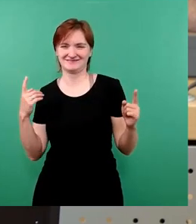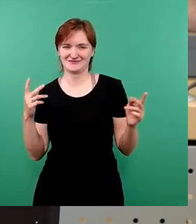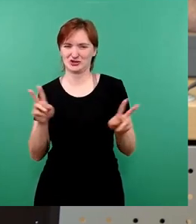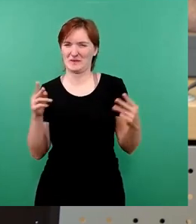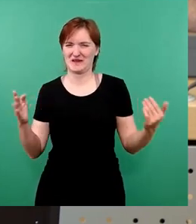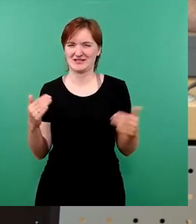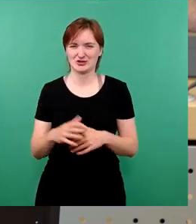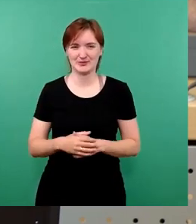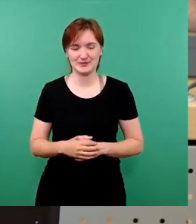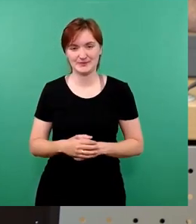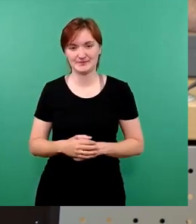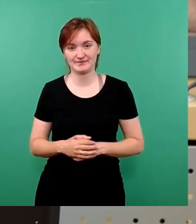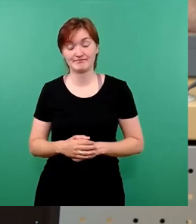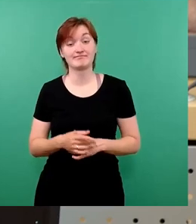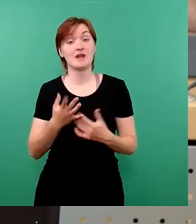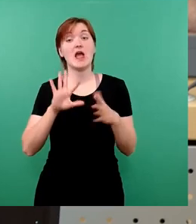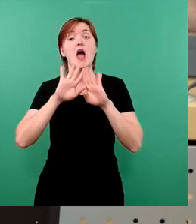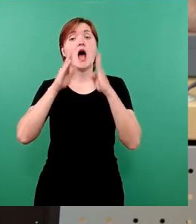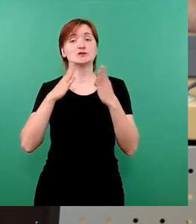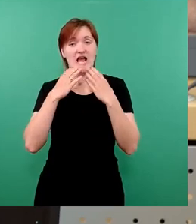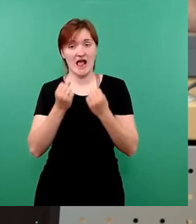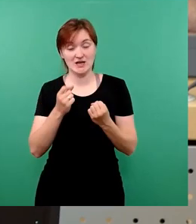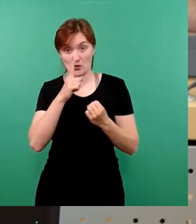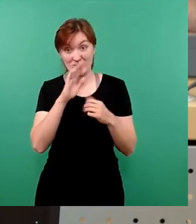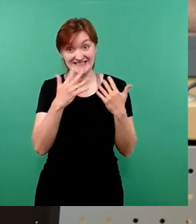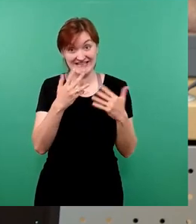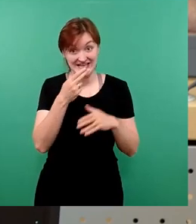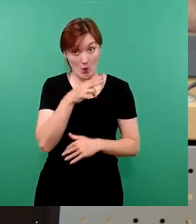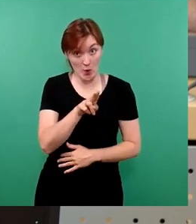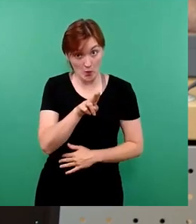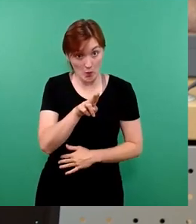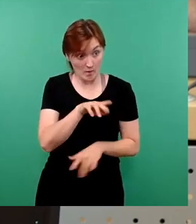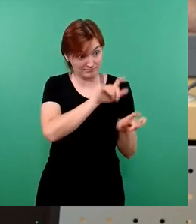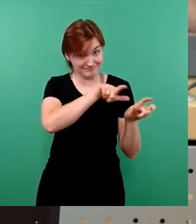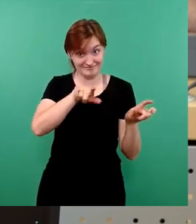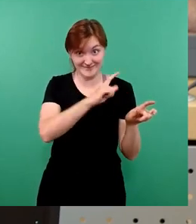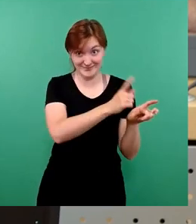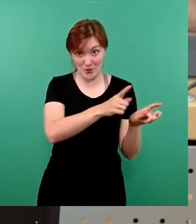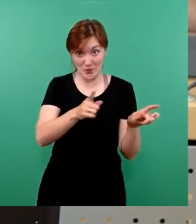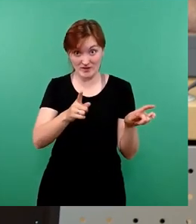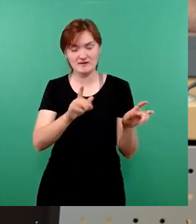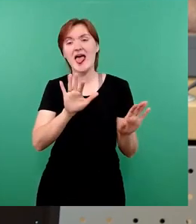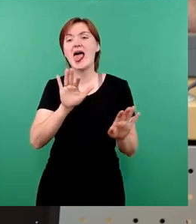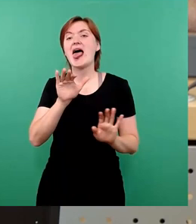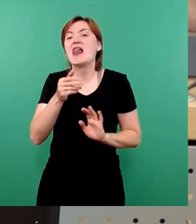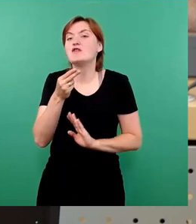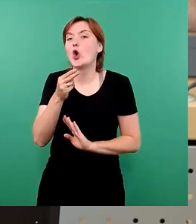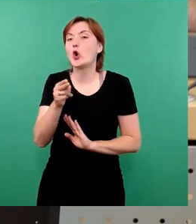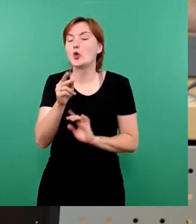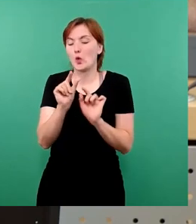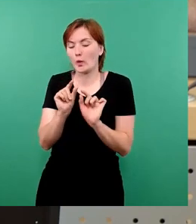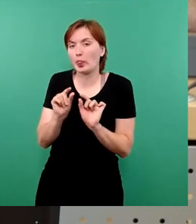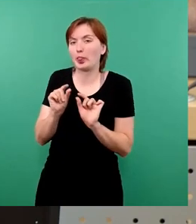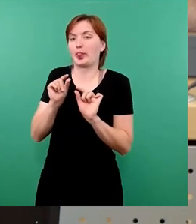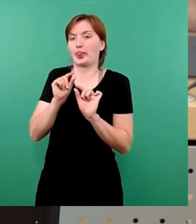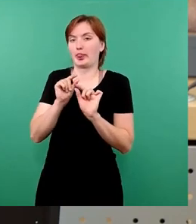Im Haushalt wurden dann wieder nur 10 Euro angesetzt. Mühsam, ich glaube, auf 11 Euro hochverhandelt.